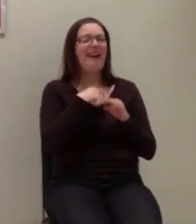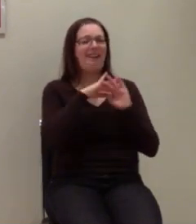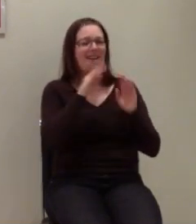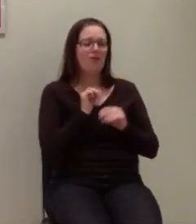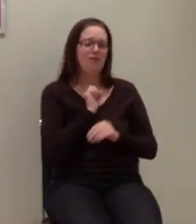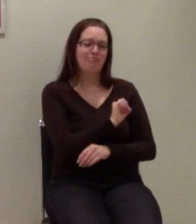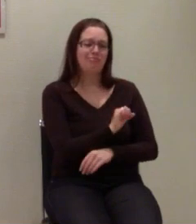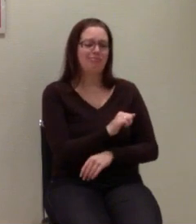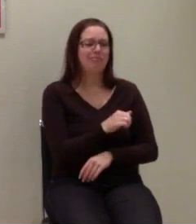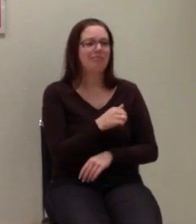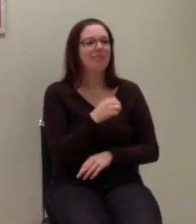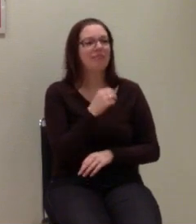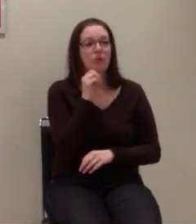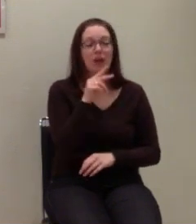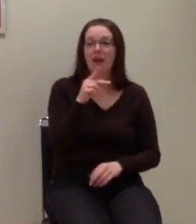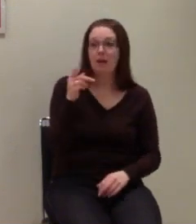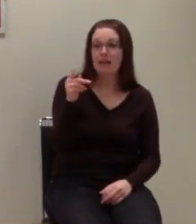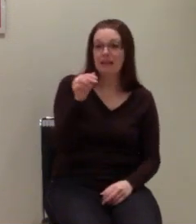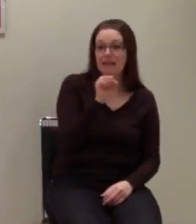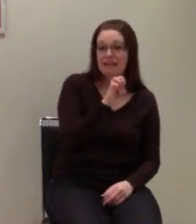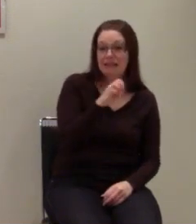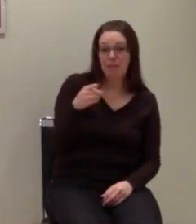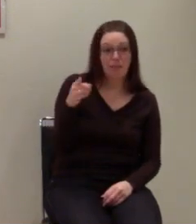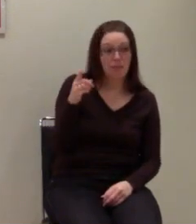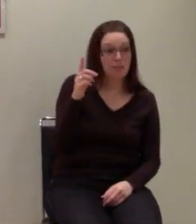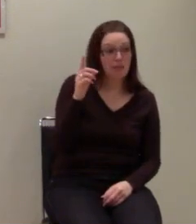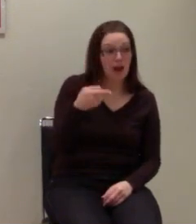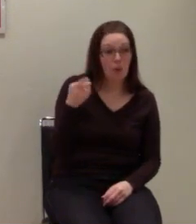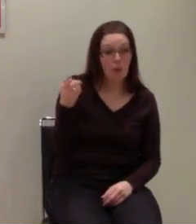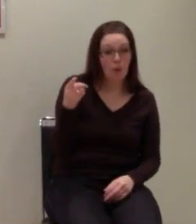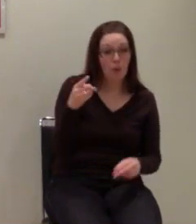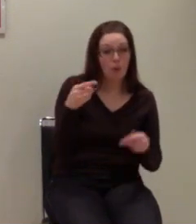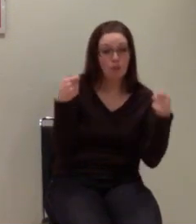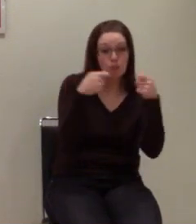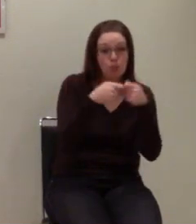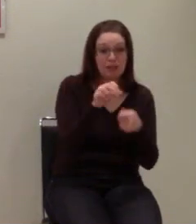Sepp, du bist auch auf dem Bundesparteitag. Hast du dein Videozeug dabei?